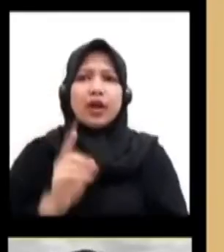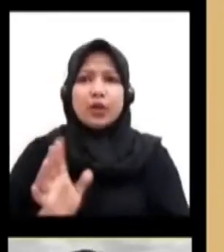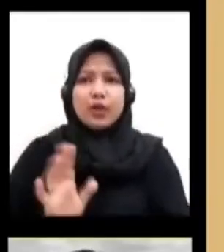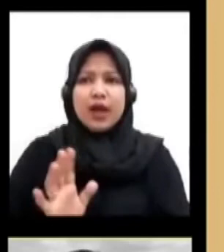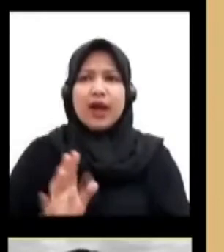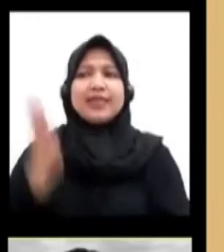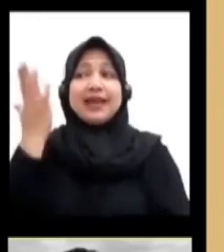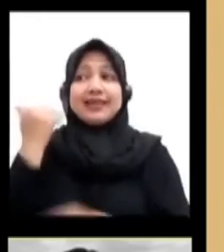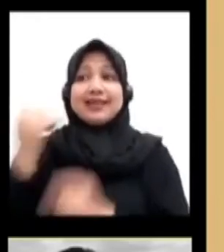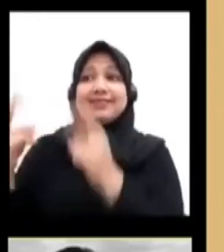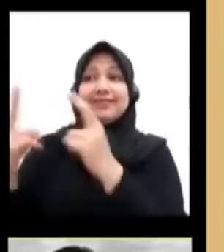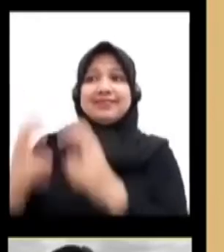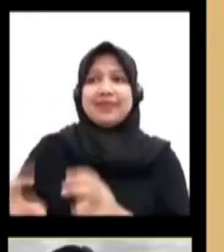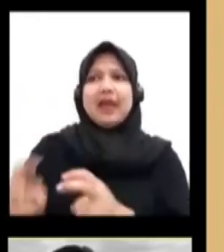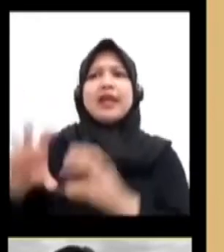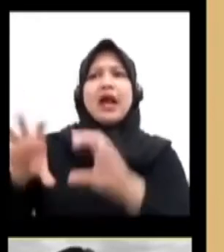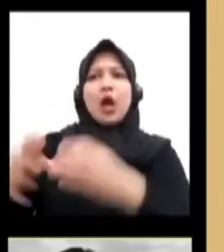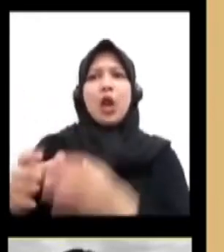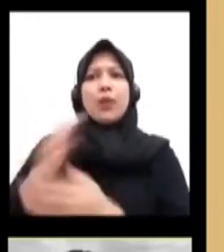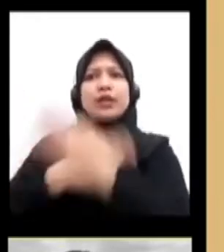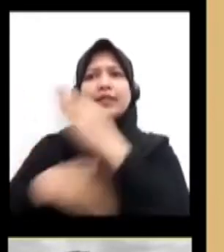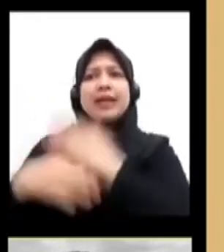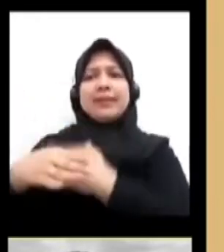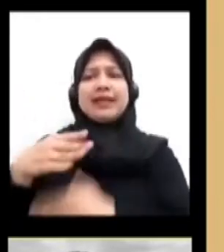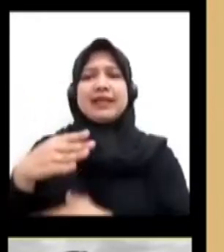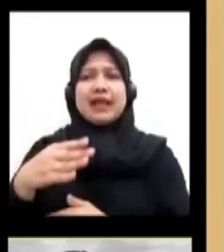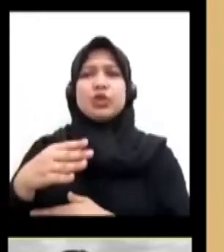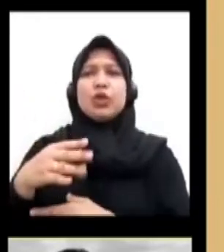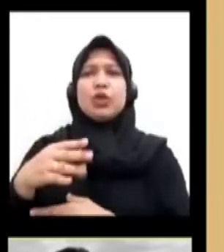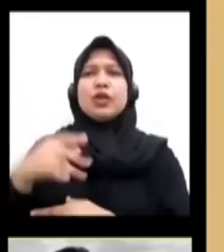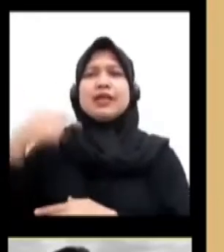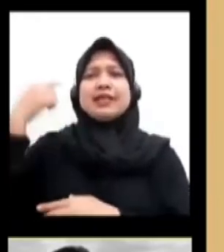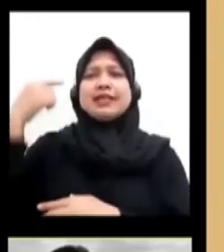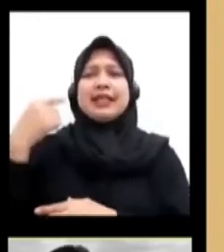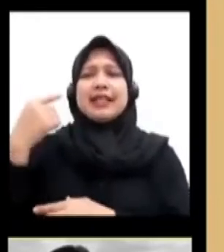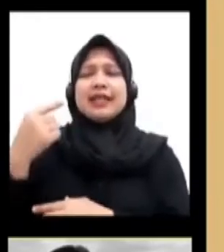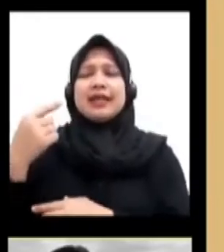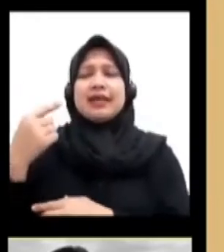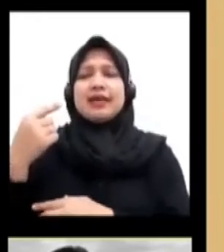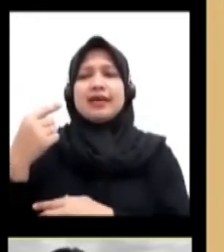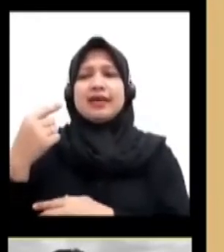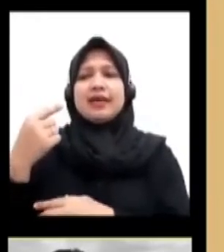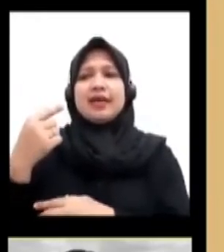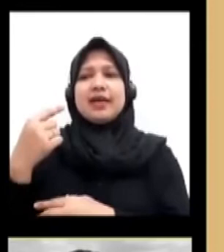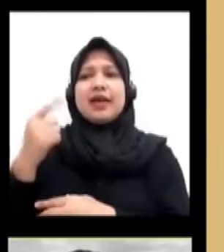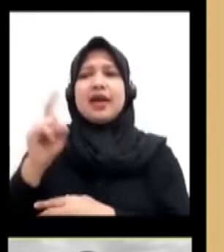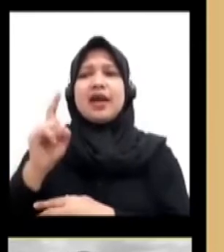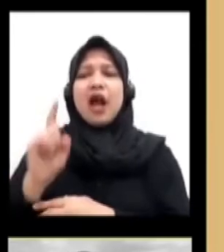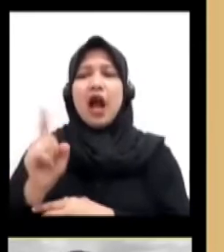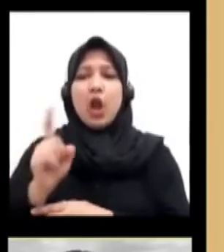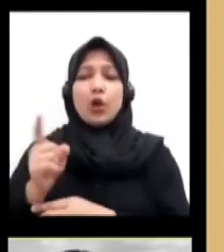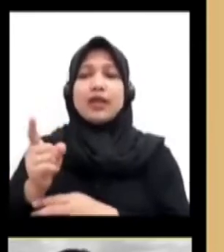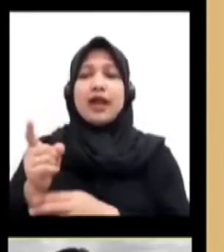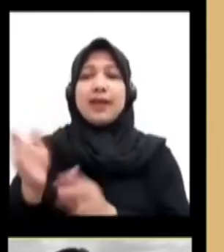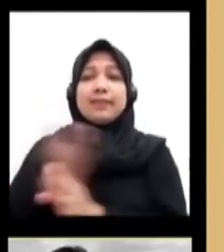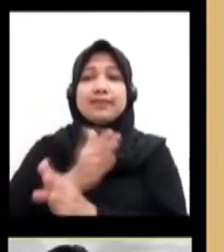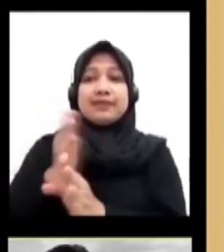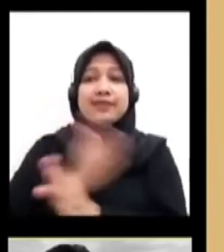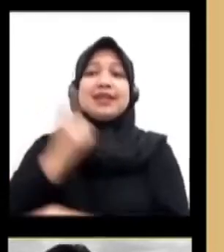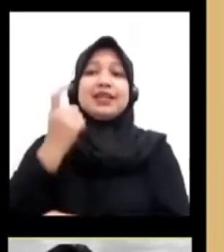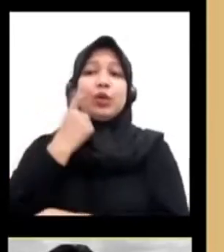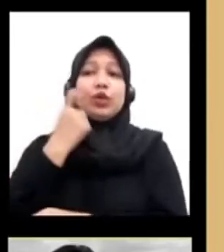Disabilitas Sering Misrepresentasi Artinya Dalam Uji Coba Di awal Mencoba